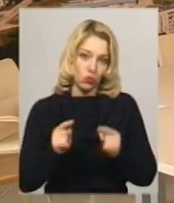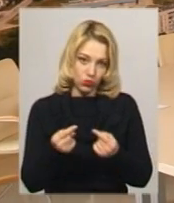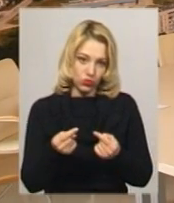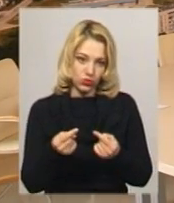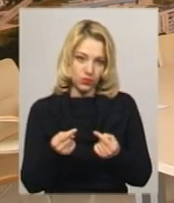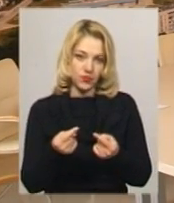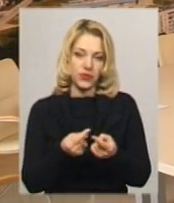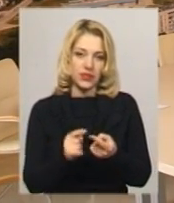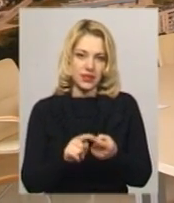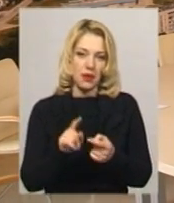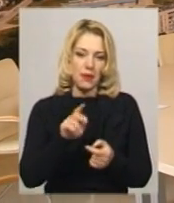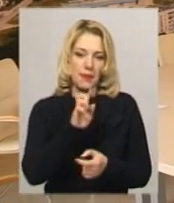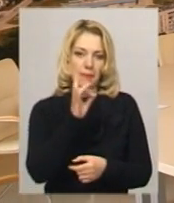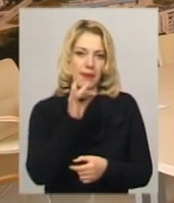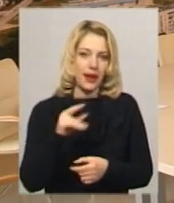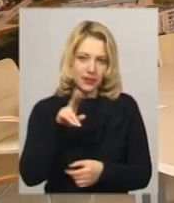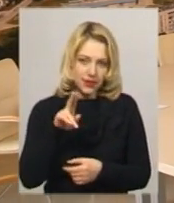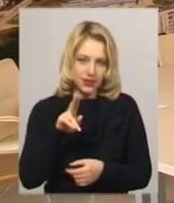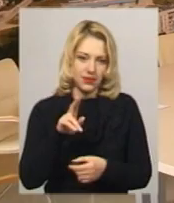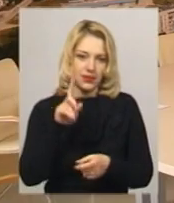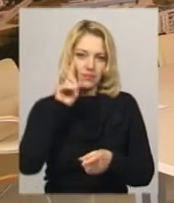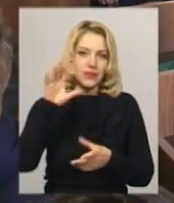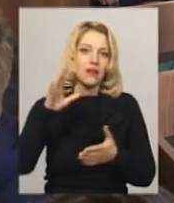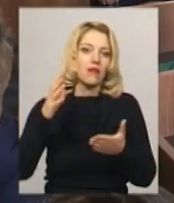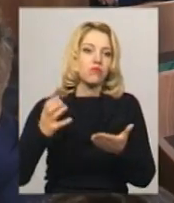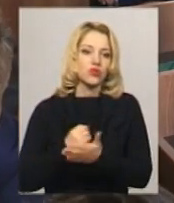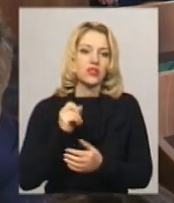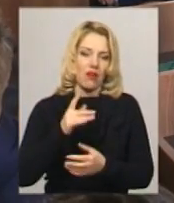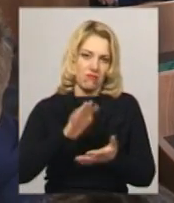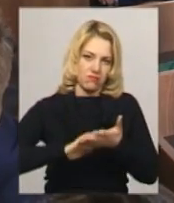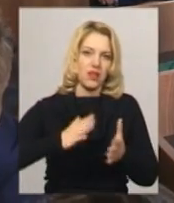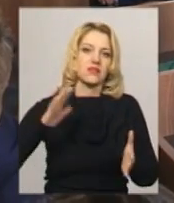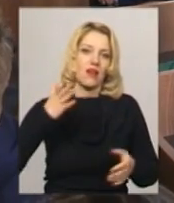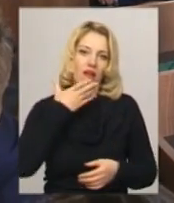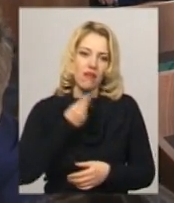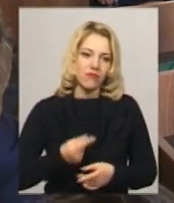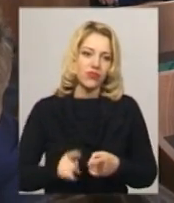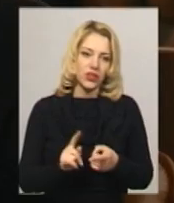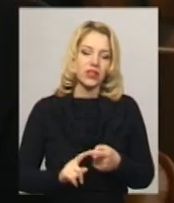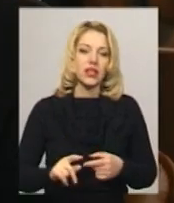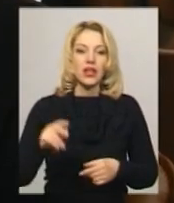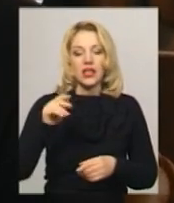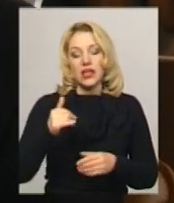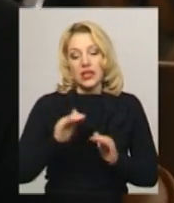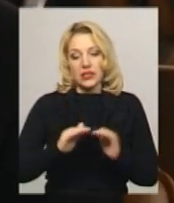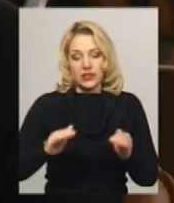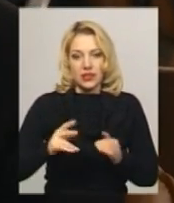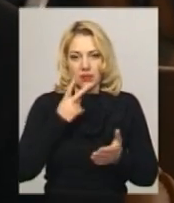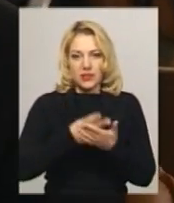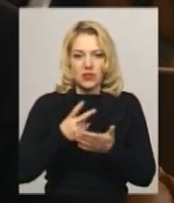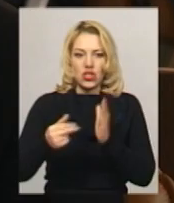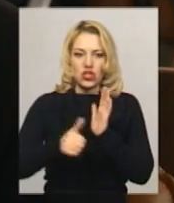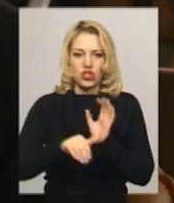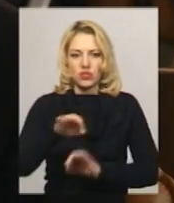бренд вийшов яскравий. Школярі – учасники молодіжного самоврядування сьогодні презентували шість